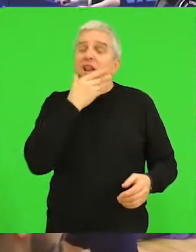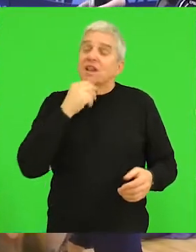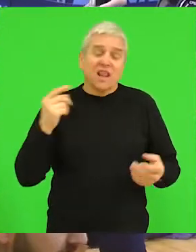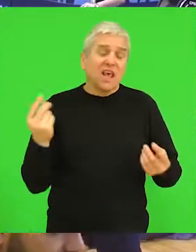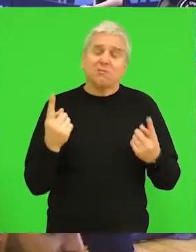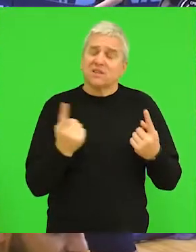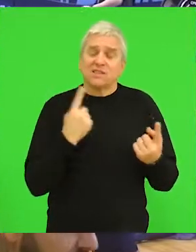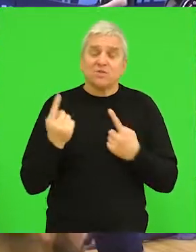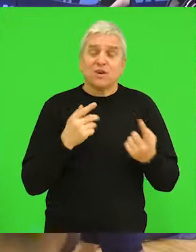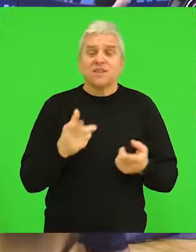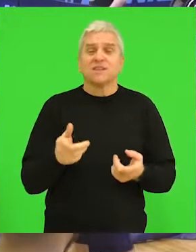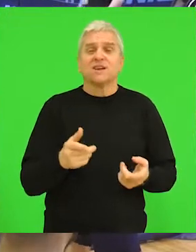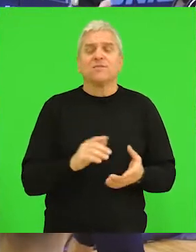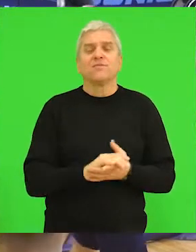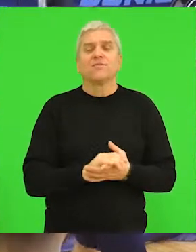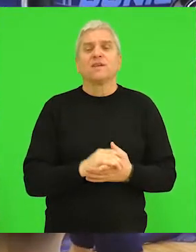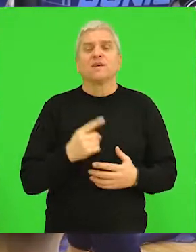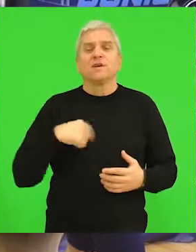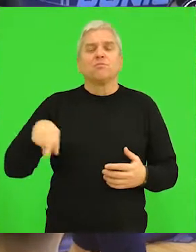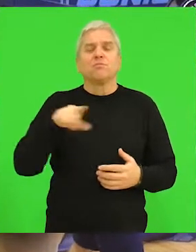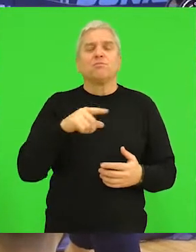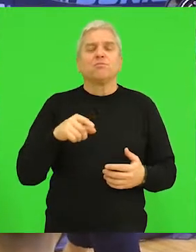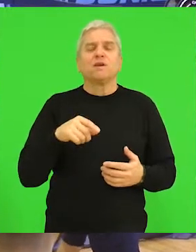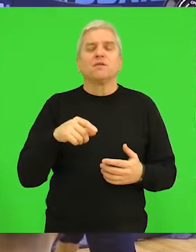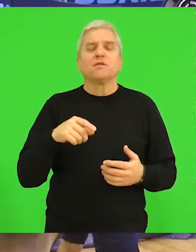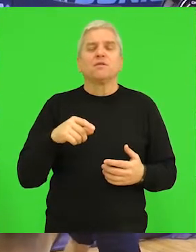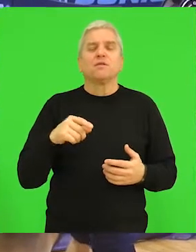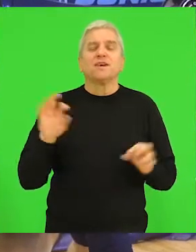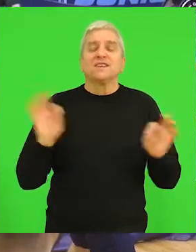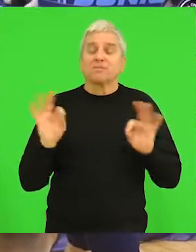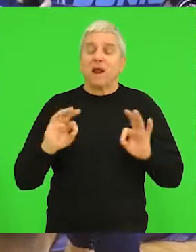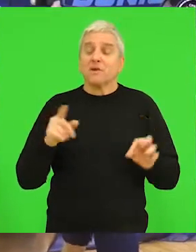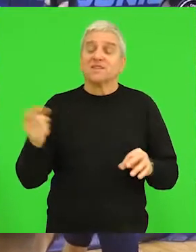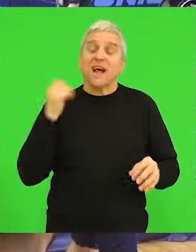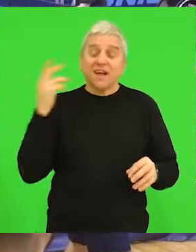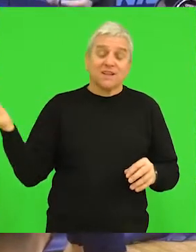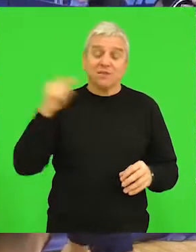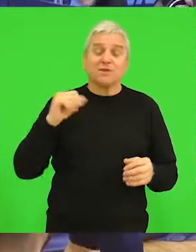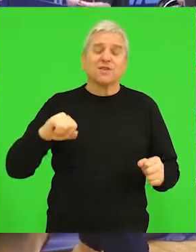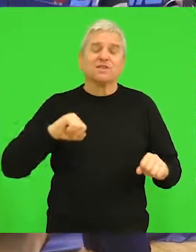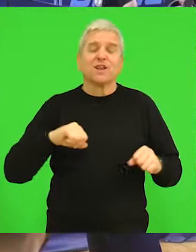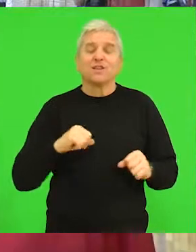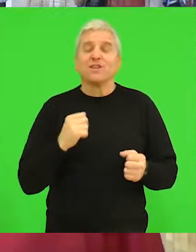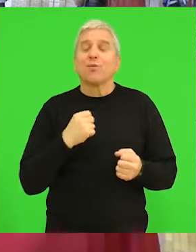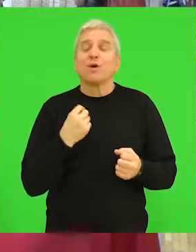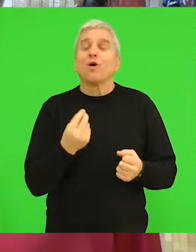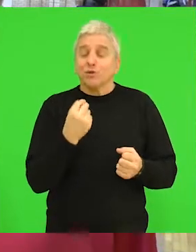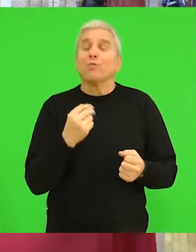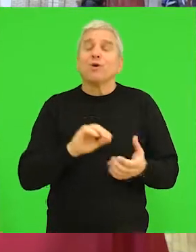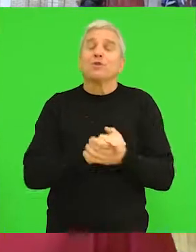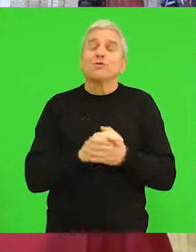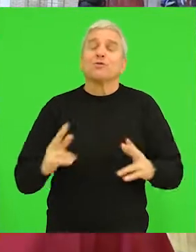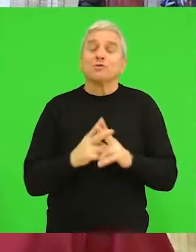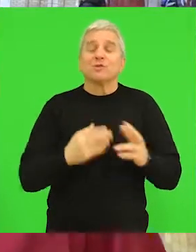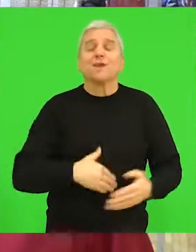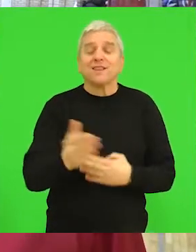fenomenalno i jednostavno da kažemo prevasovno kad dođem ja sam došao da se družim i onda dolazi da